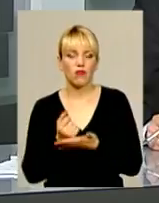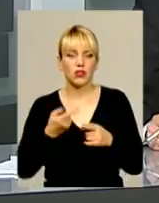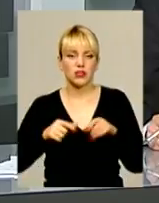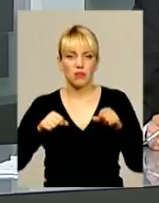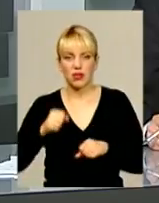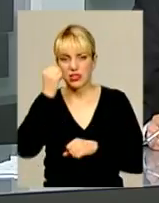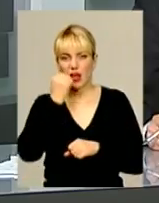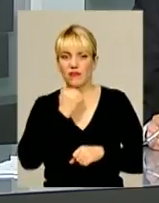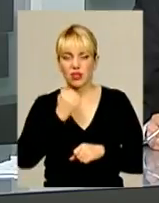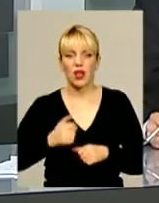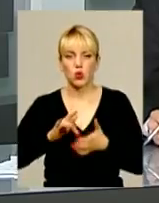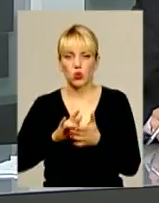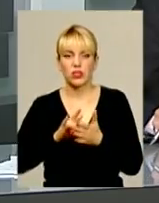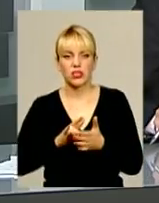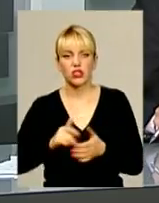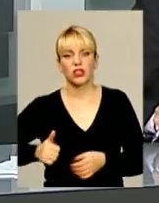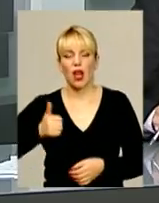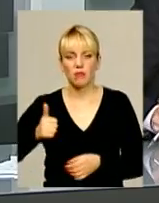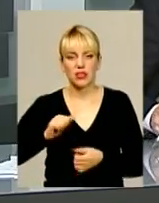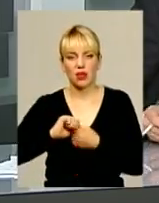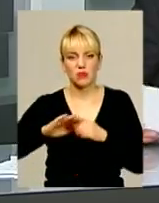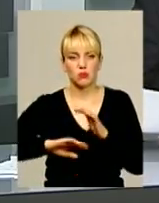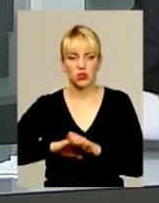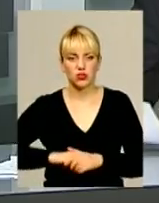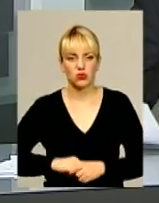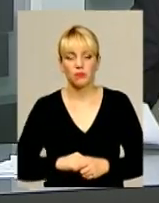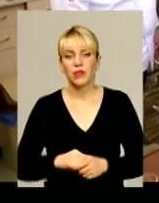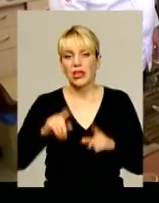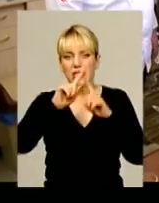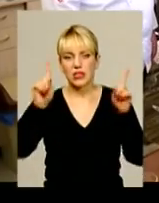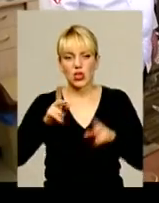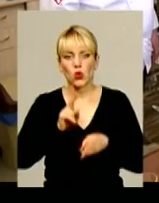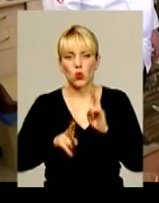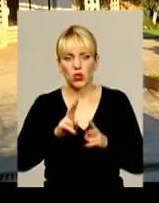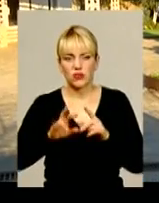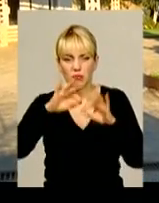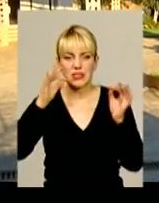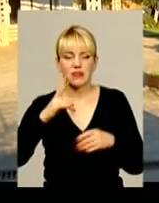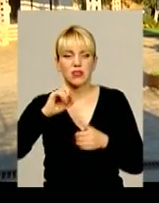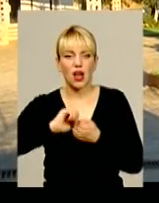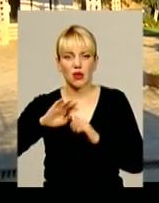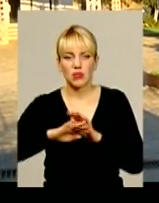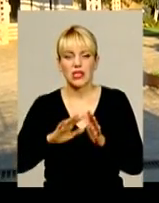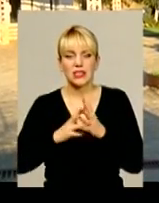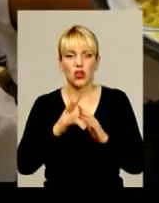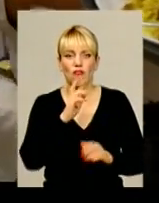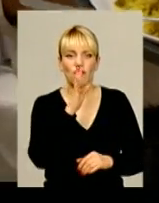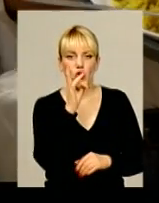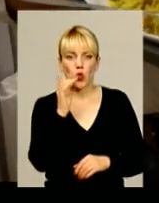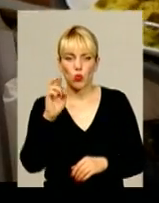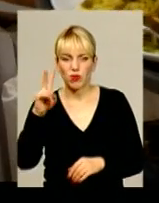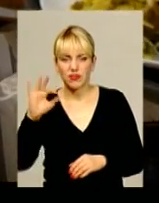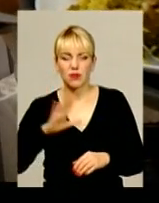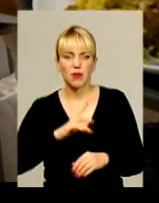туристичним амбіціям Кам'янця-Подільського. Зірки кулінарного мистецтва на Кам'янеччині. В селі Врублівці прийшов перший